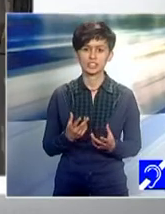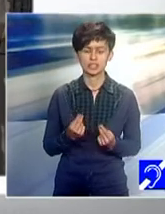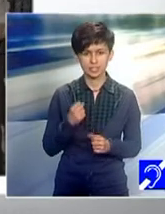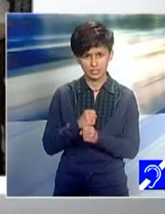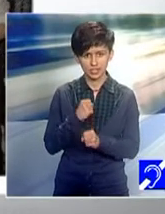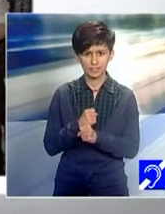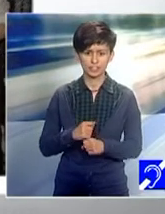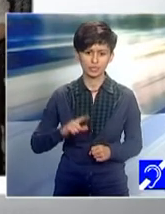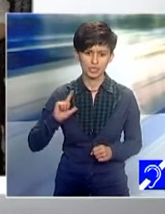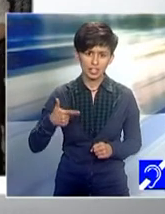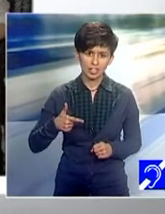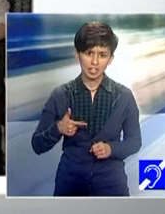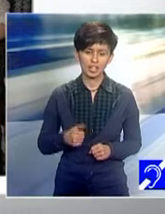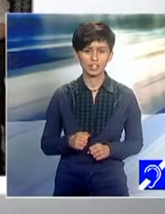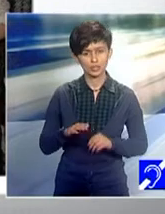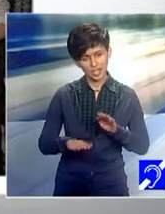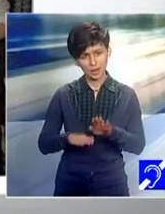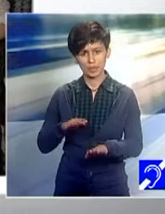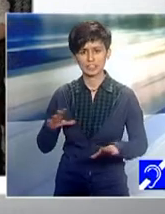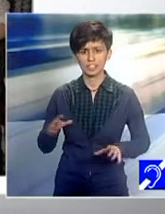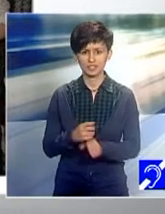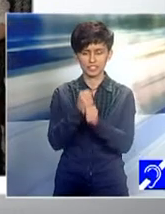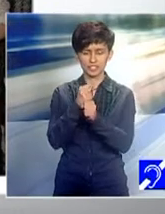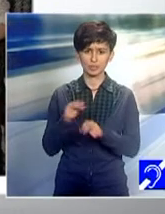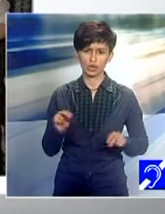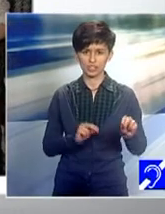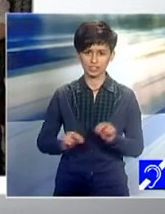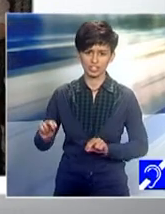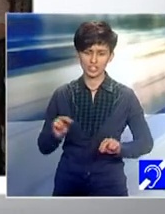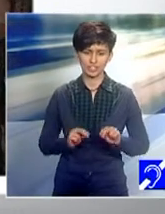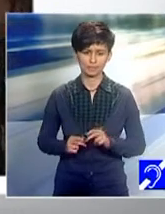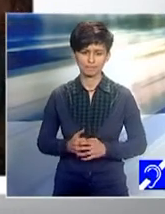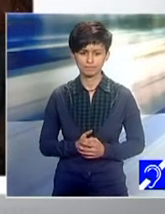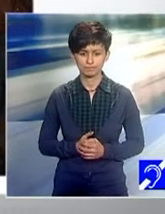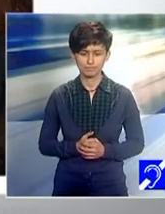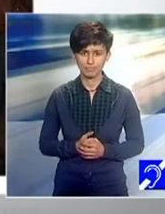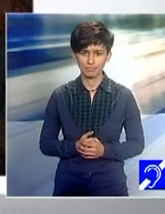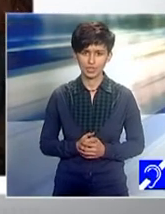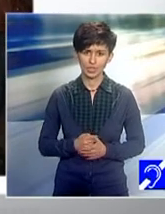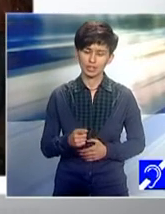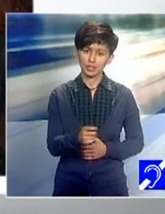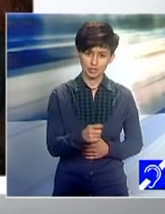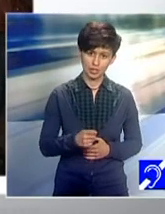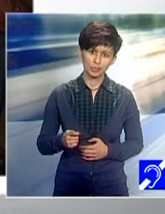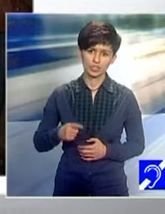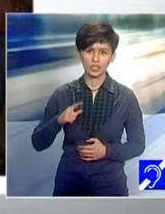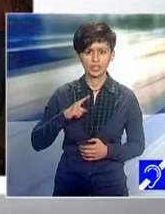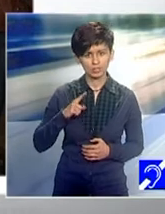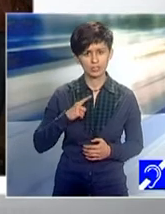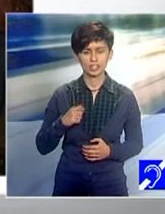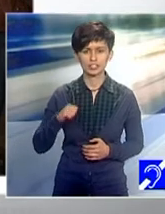infințarea unei asociații. Și, într-adevăr, proiectul InBetween este unul dintre